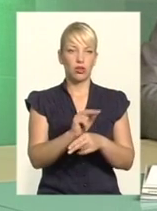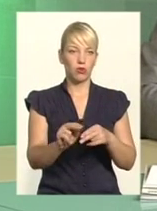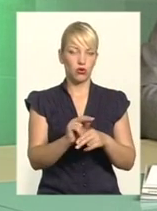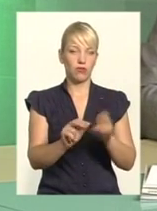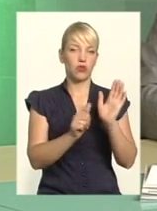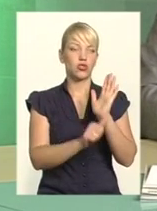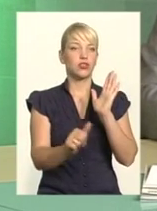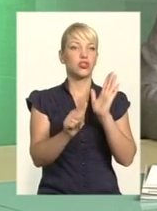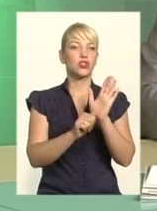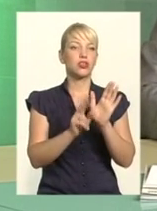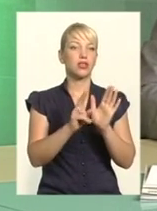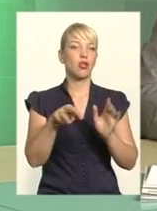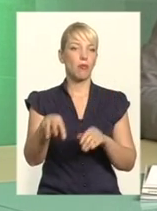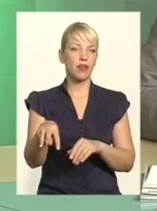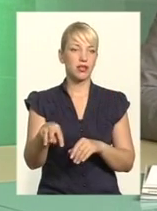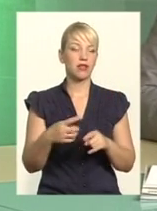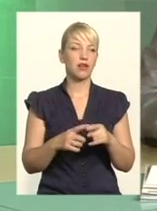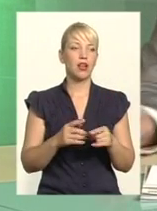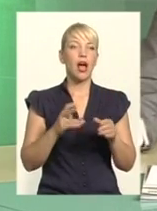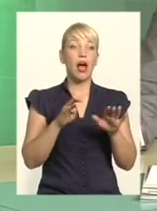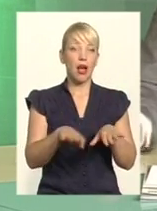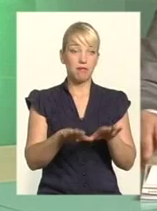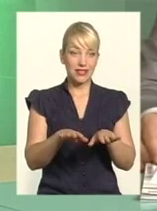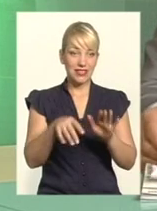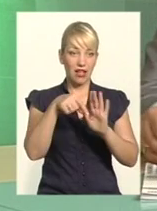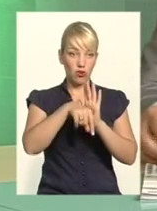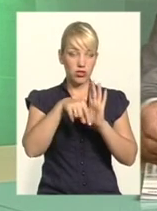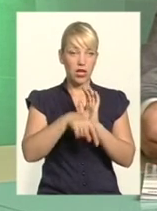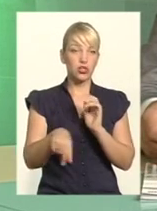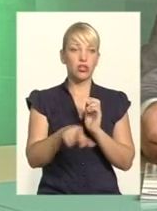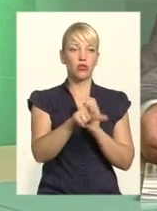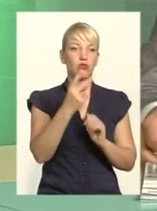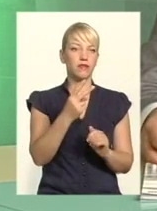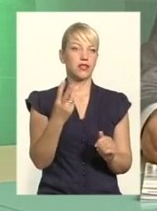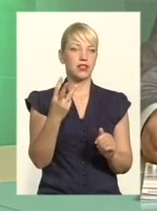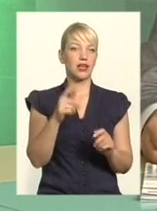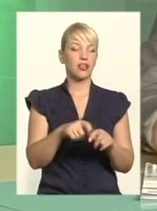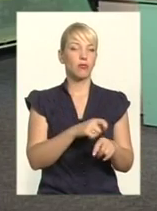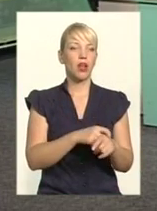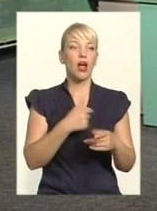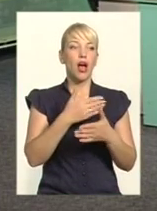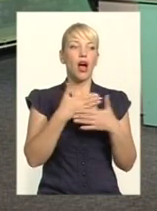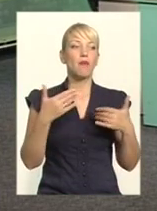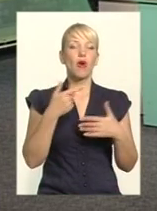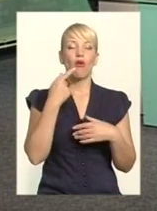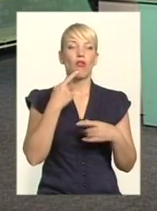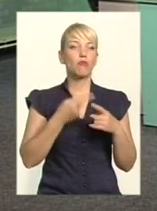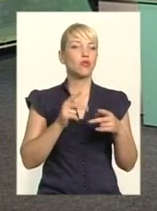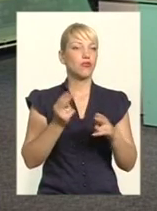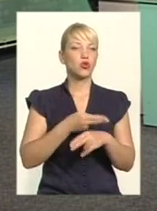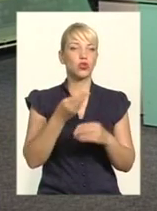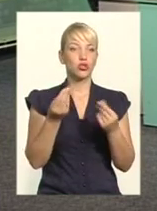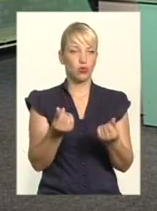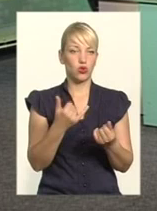І місцевого значення ще менше 23 кілометра. І от ми маємо… Ми говоримо про відсутність коштів на це все? Чи просто